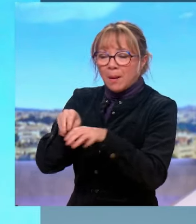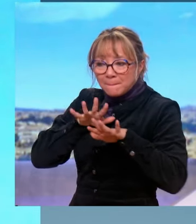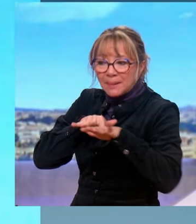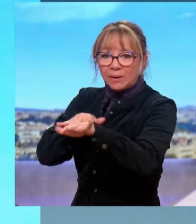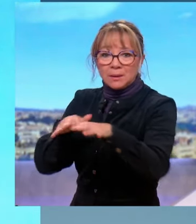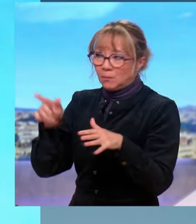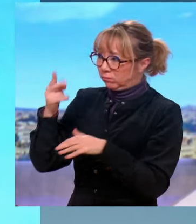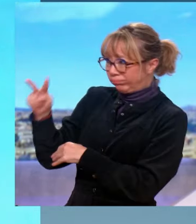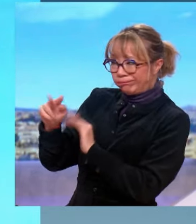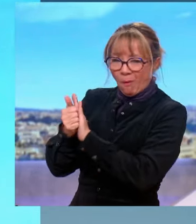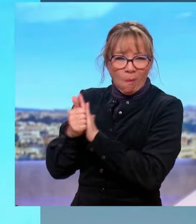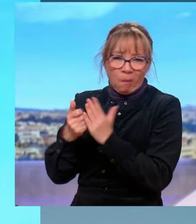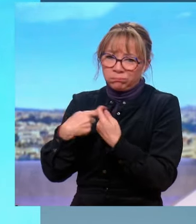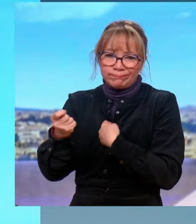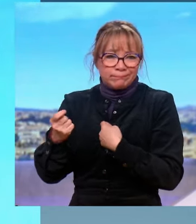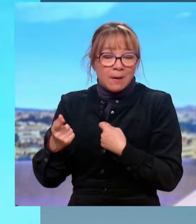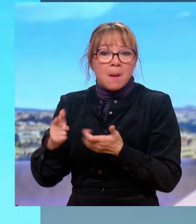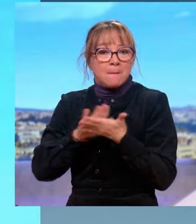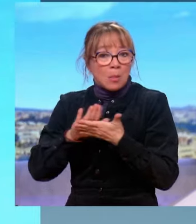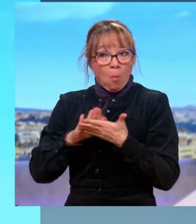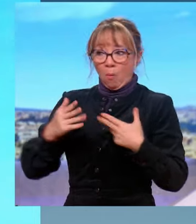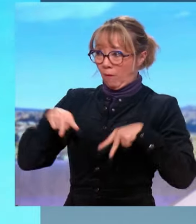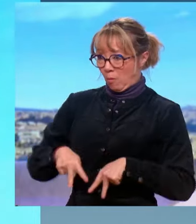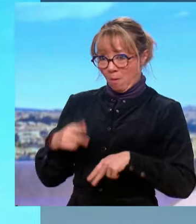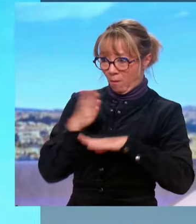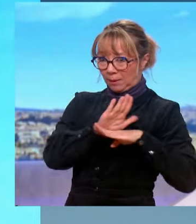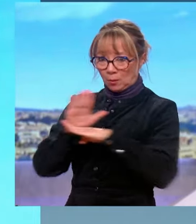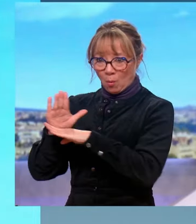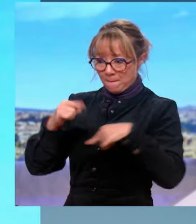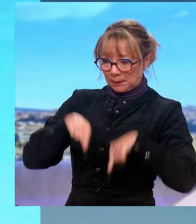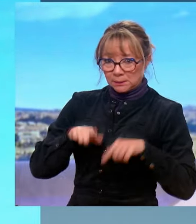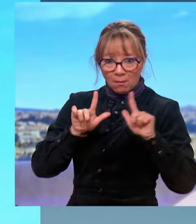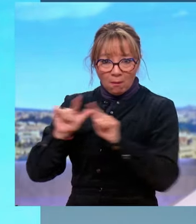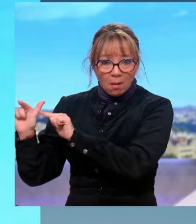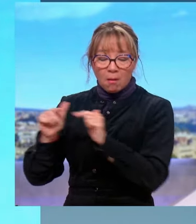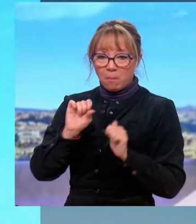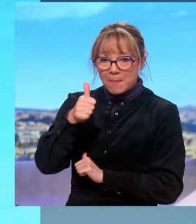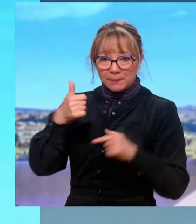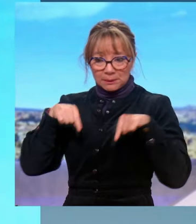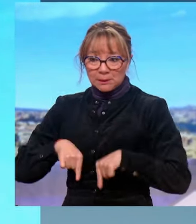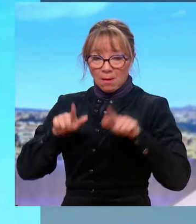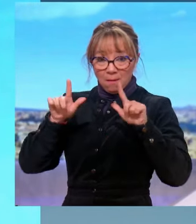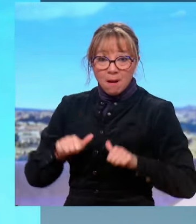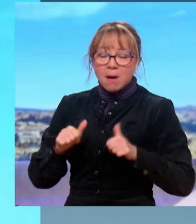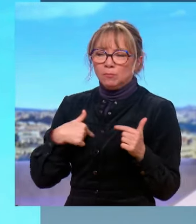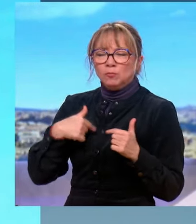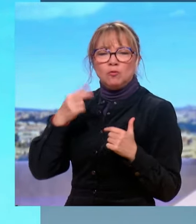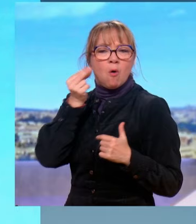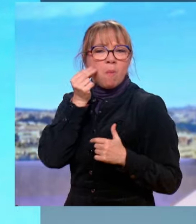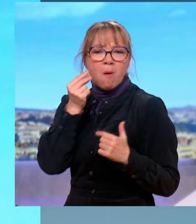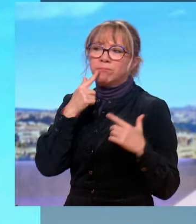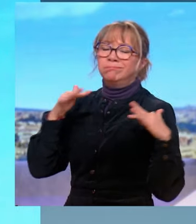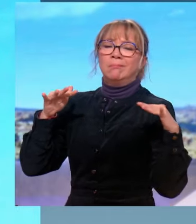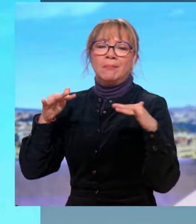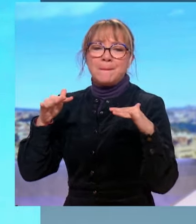Ce n'est pas forcément son rôle. Le gouvernement a été représenté par la Première Ministre, par les ministres du gouvernement, par les députés de la majorité. Je comprends la polémique qu'il y avait pu avoir